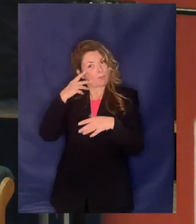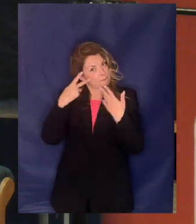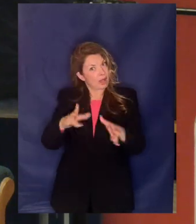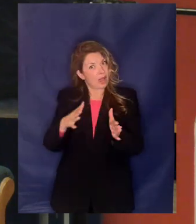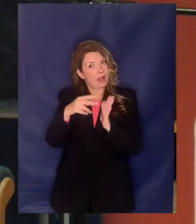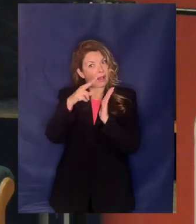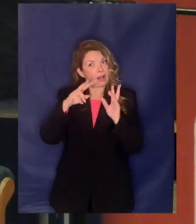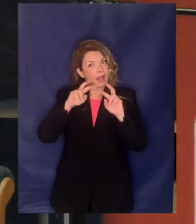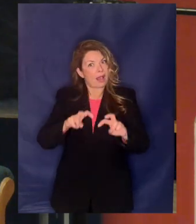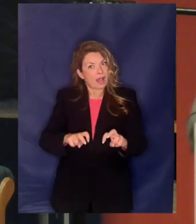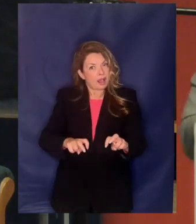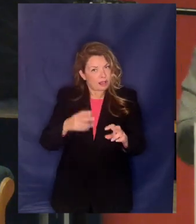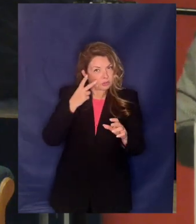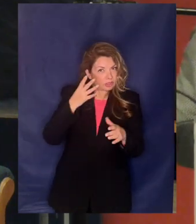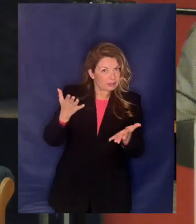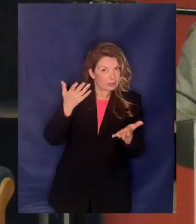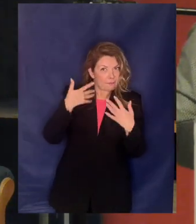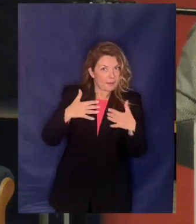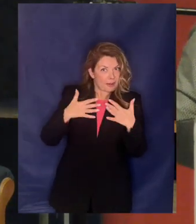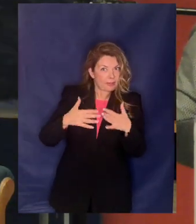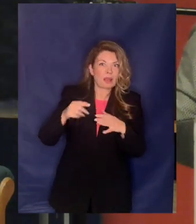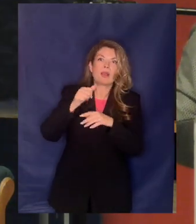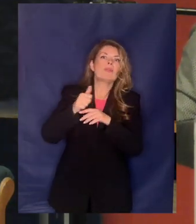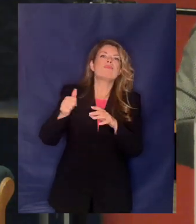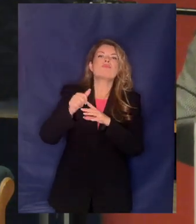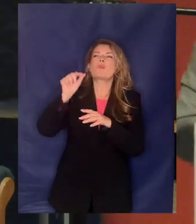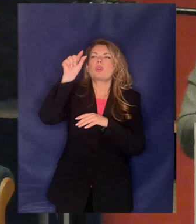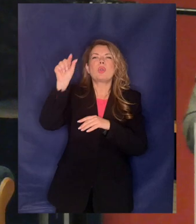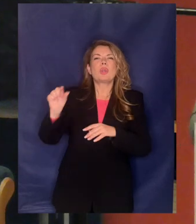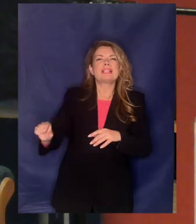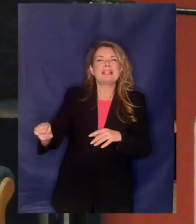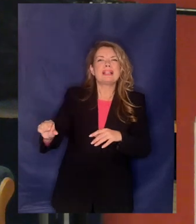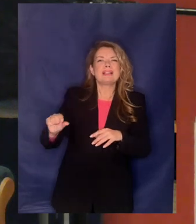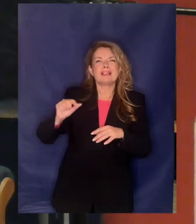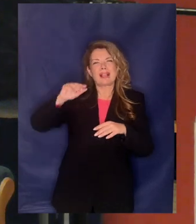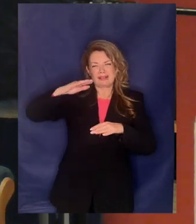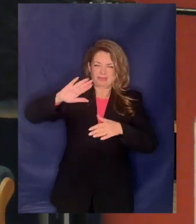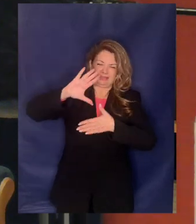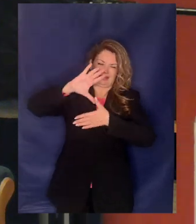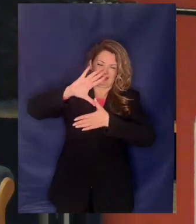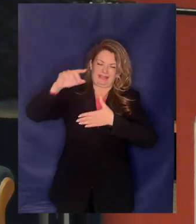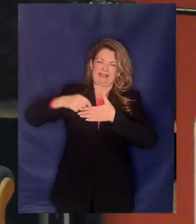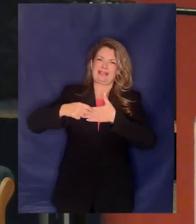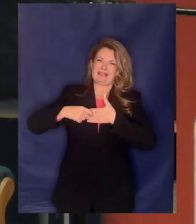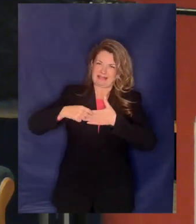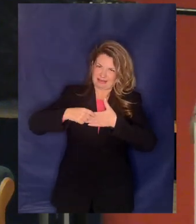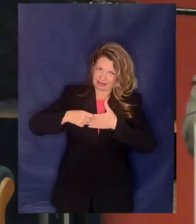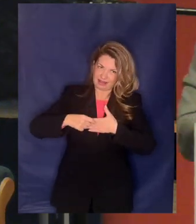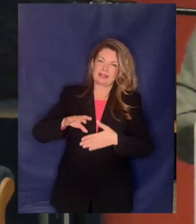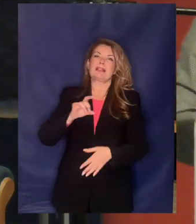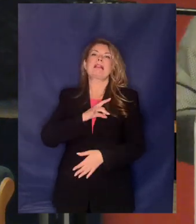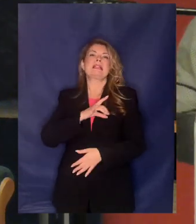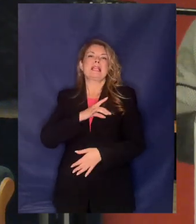γίνει σε καμία ευρωπαϊκή χώρα μόνο στη χειλή του Πινοσέ εκεί οι ιδιωτικοποιούνται από θέματα νερού